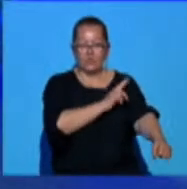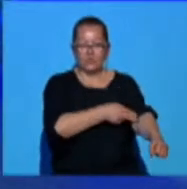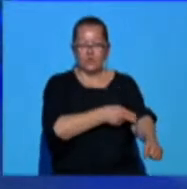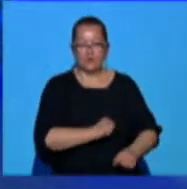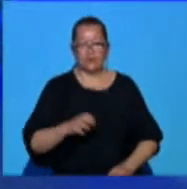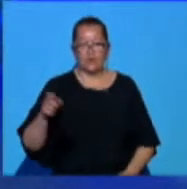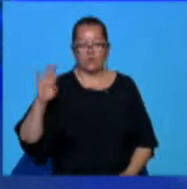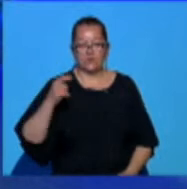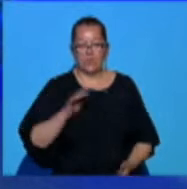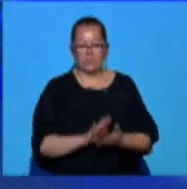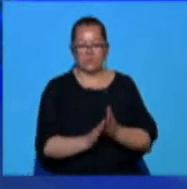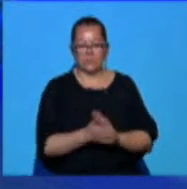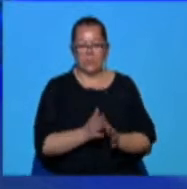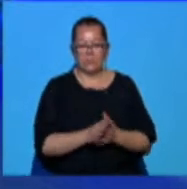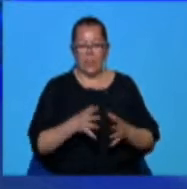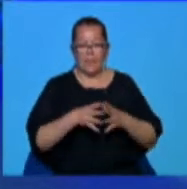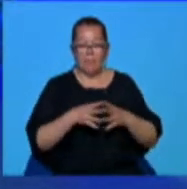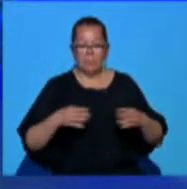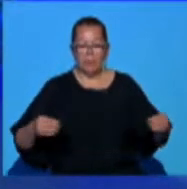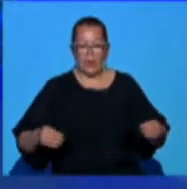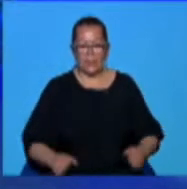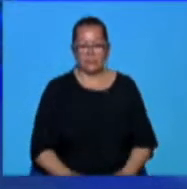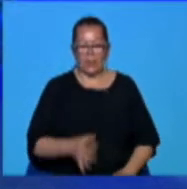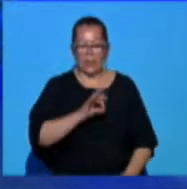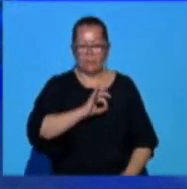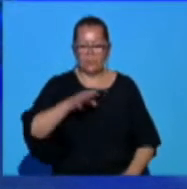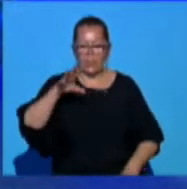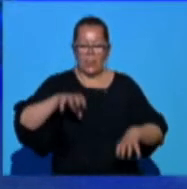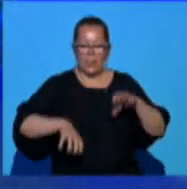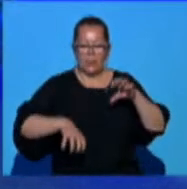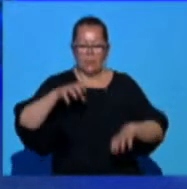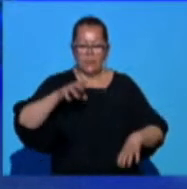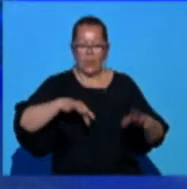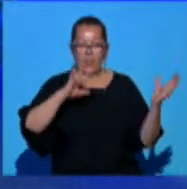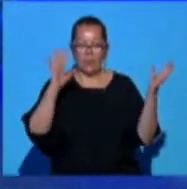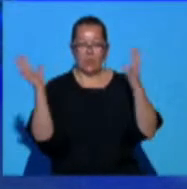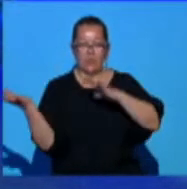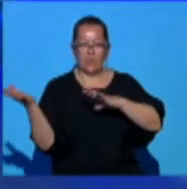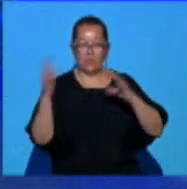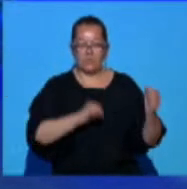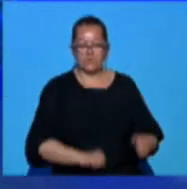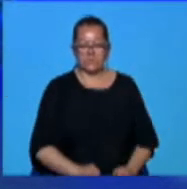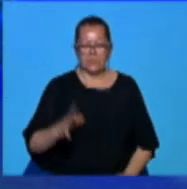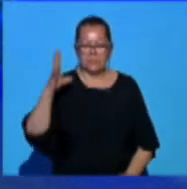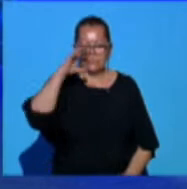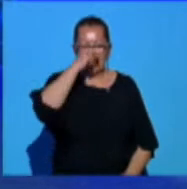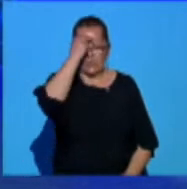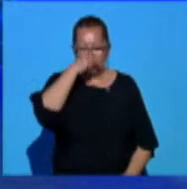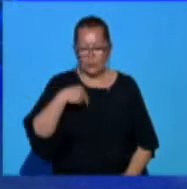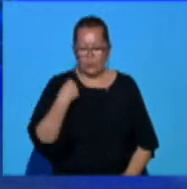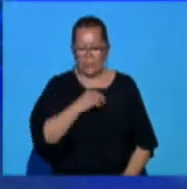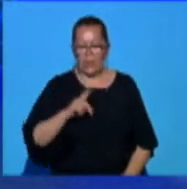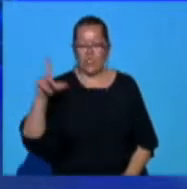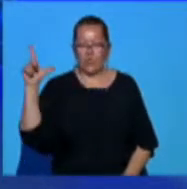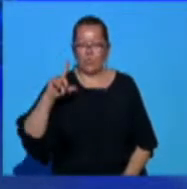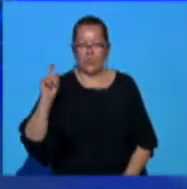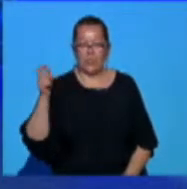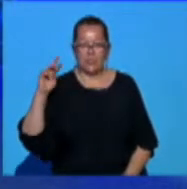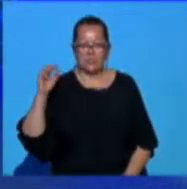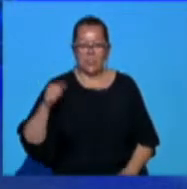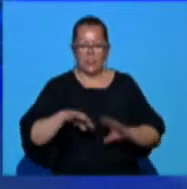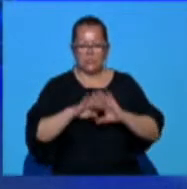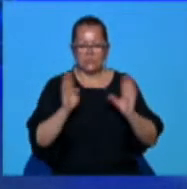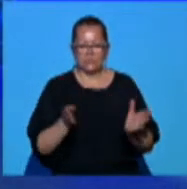Autoritățile din Olta au finalizat evaluarea pagubelor produse de vijelia și ploile torențiale din seara de duminică legumii cultorilor din grădinari.